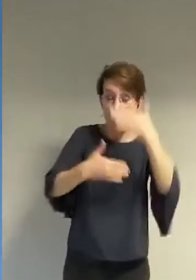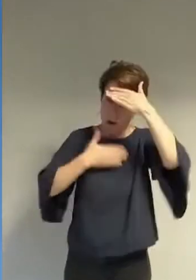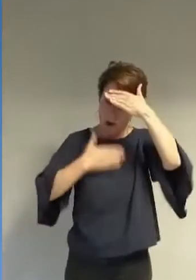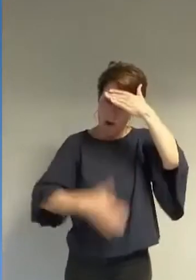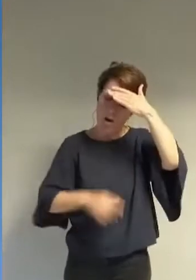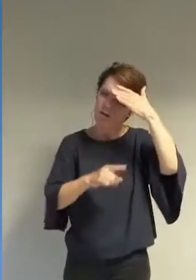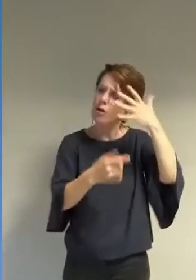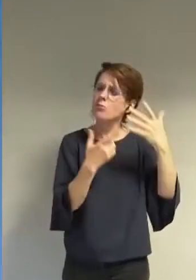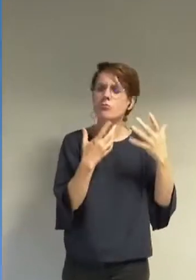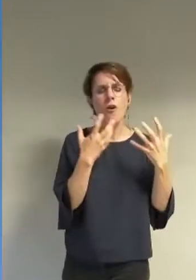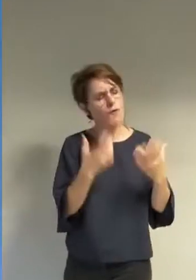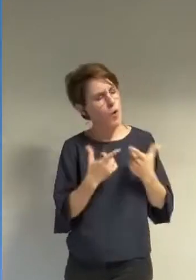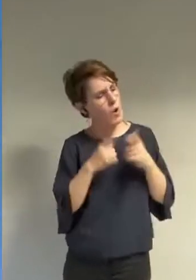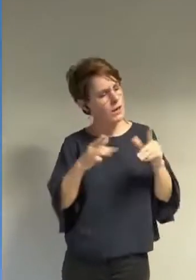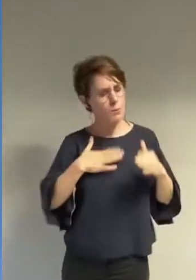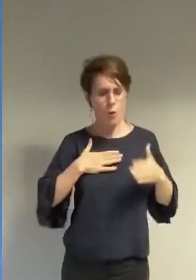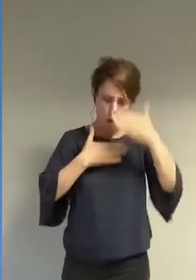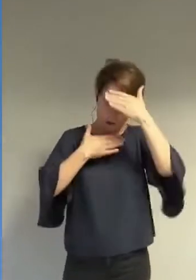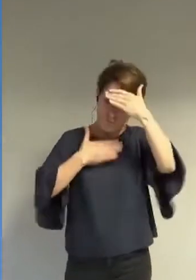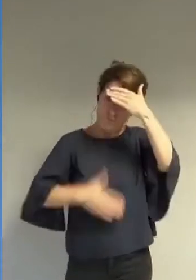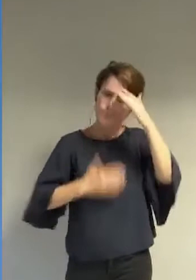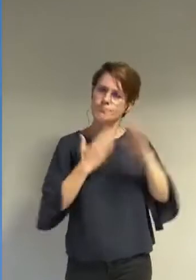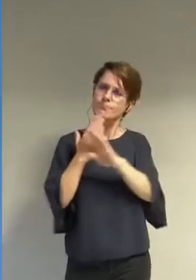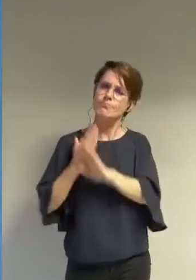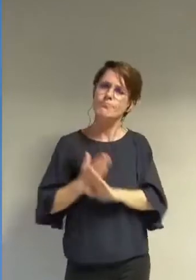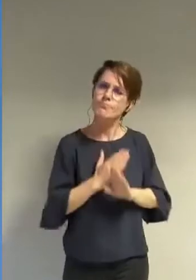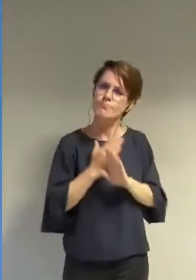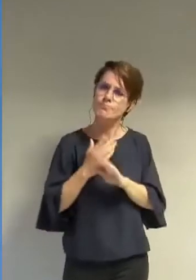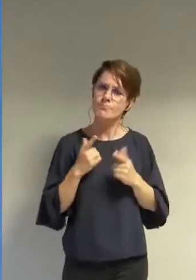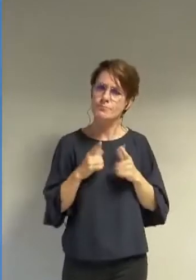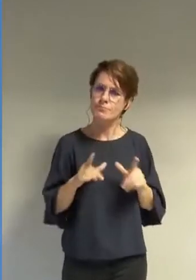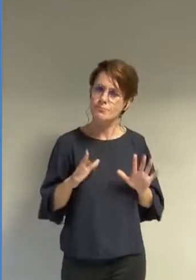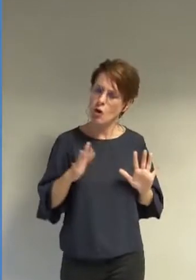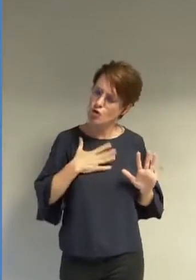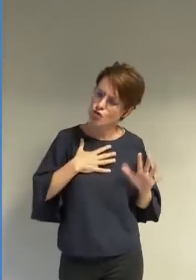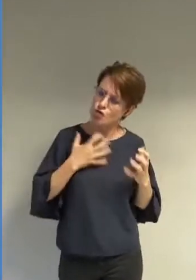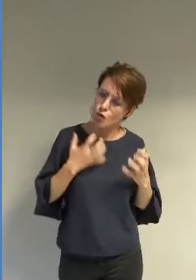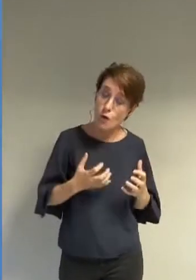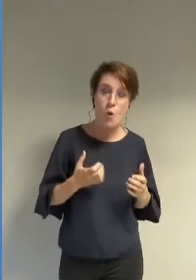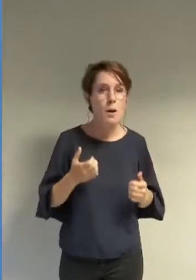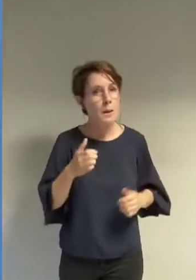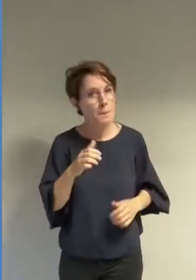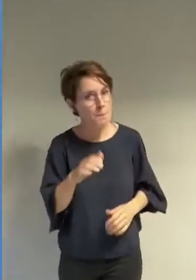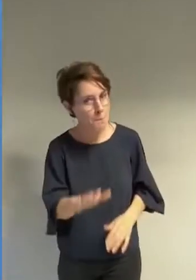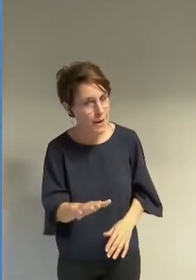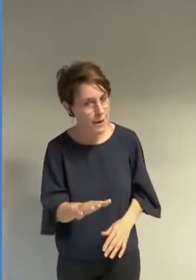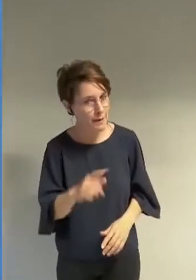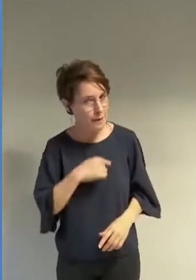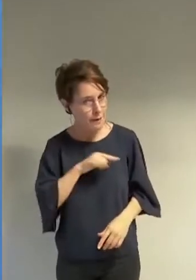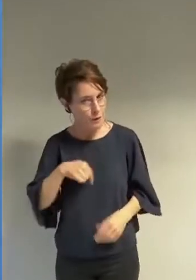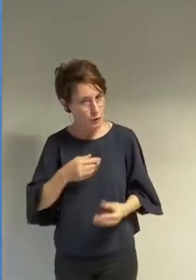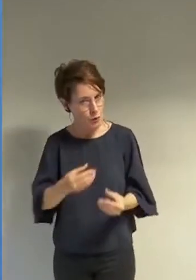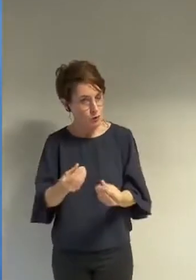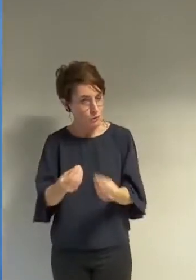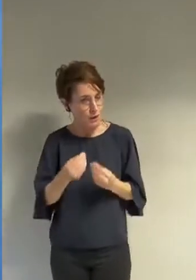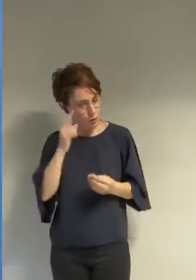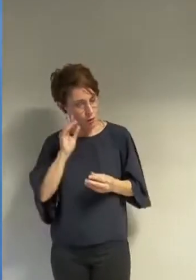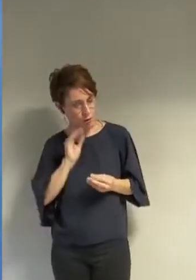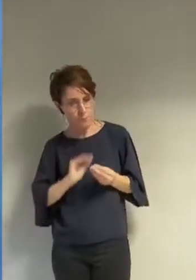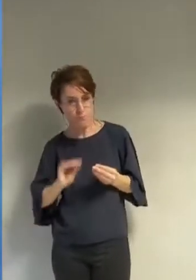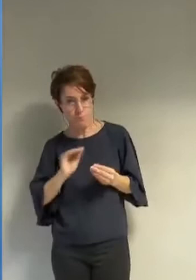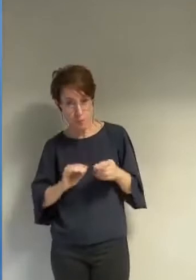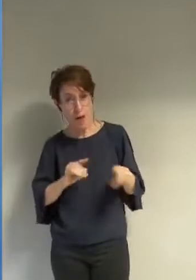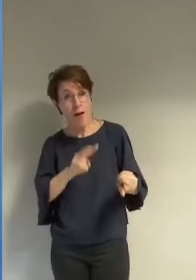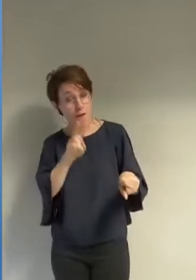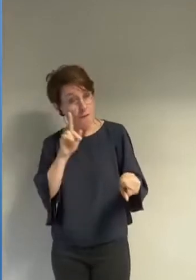pudeur mais la question du consentement dans les rapports de domination femmes-hommes nous interroge et est interrogé